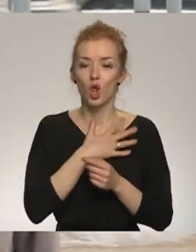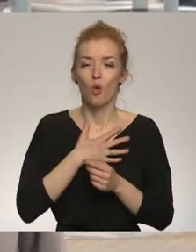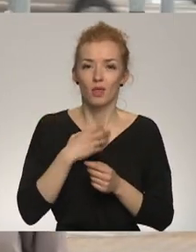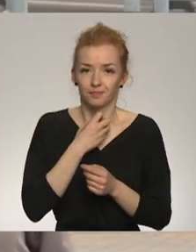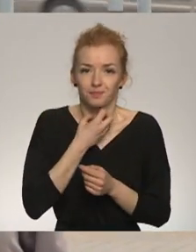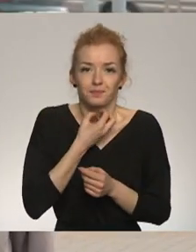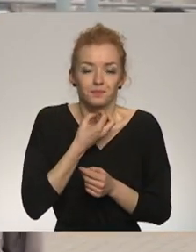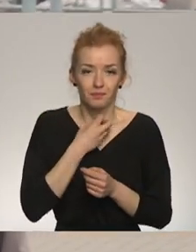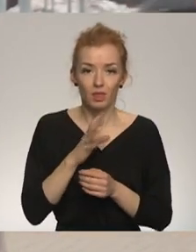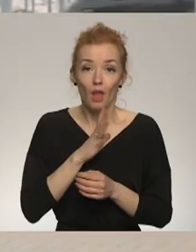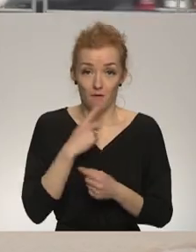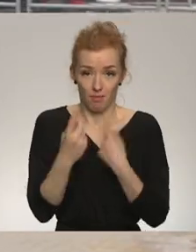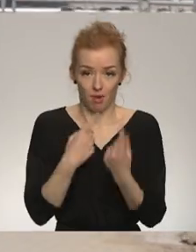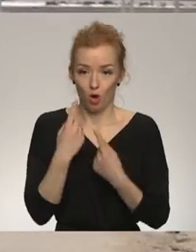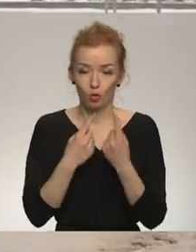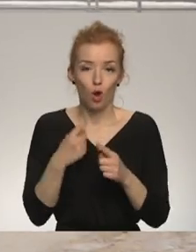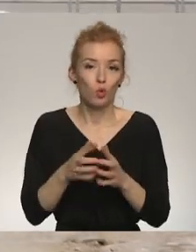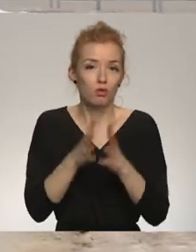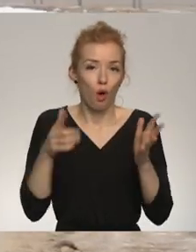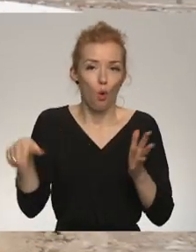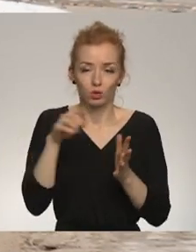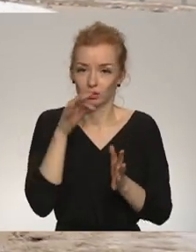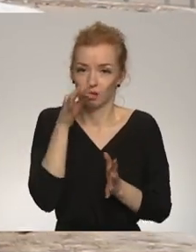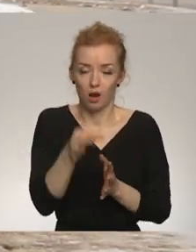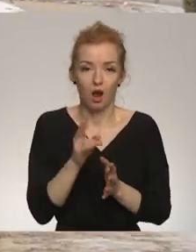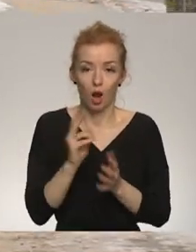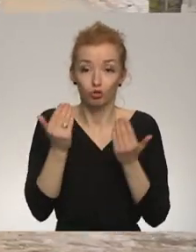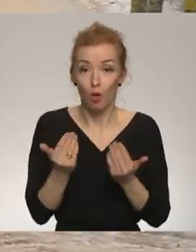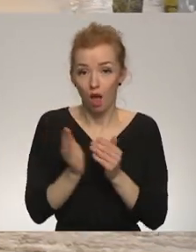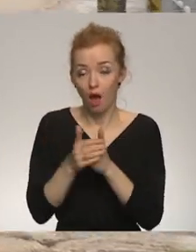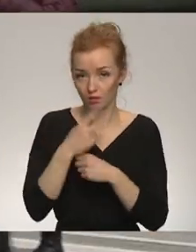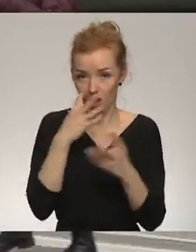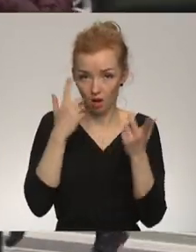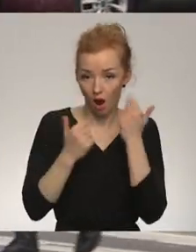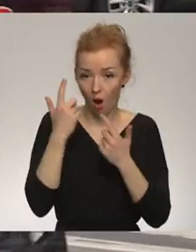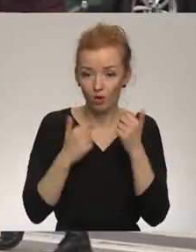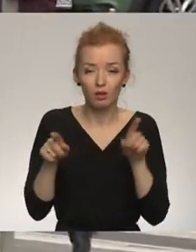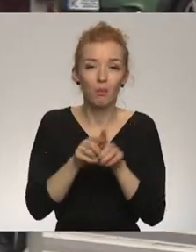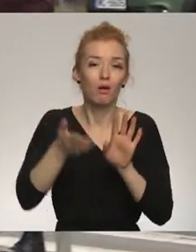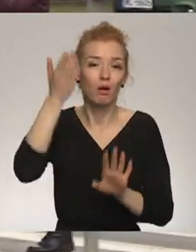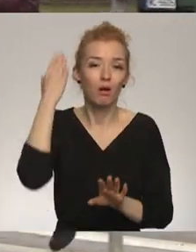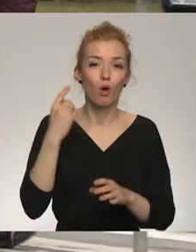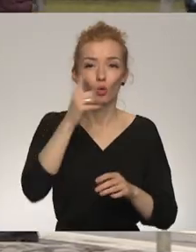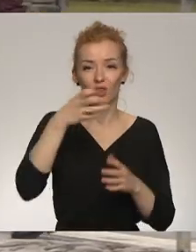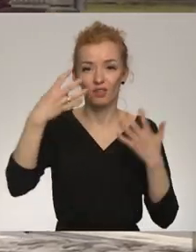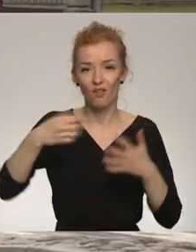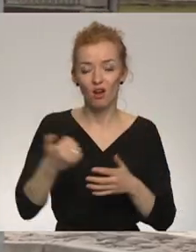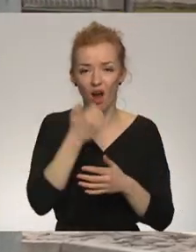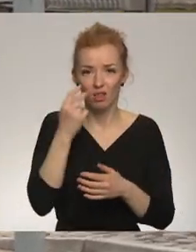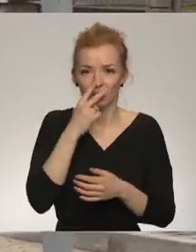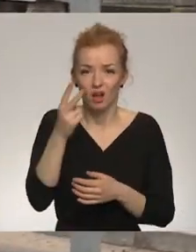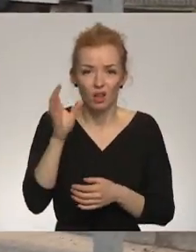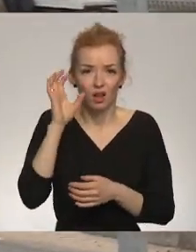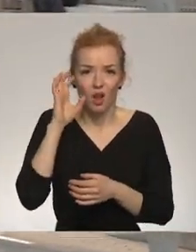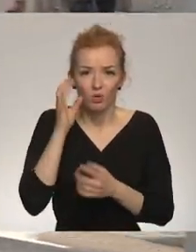kamuls kaklā, nevar parunāt. Daudzi atzina, ka šodien ir audājuši, kā līdzīgi kā 90. gados klausās un skatās